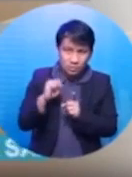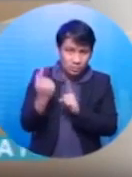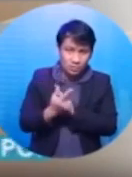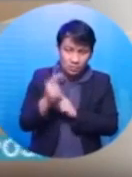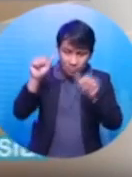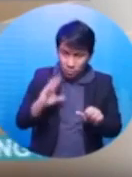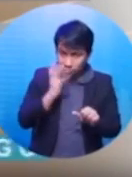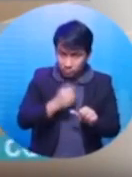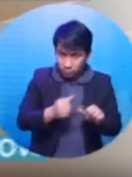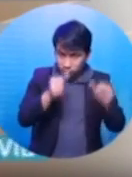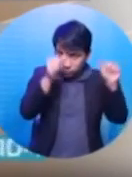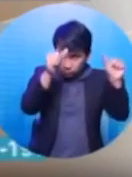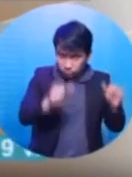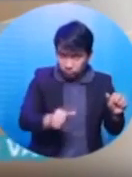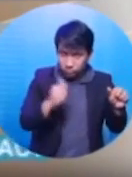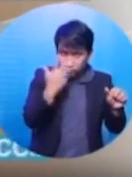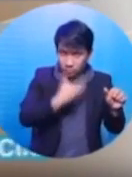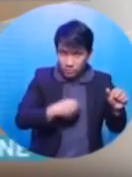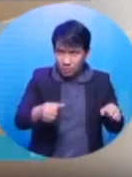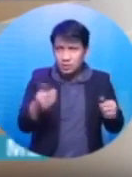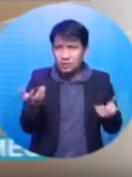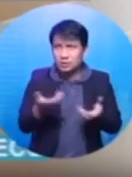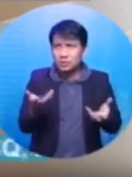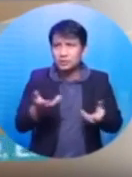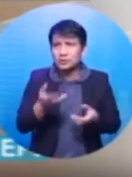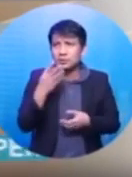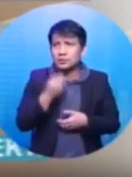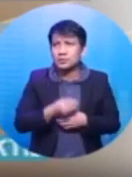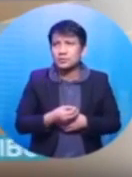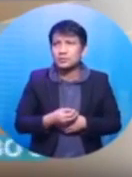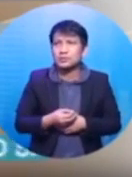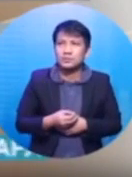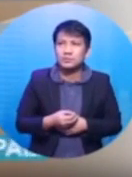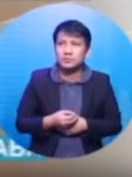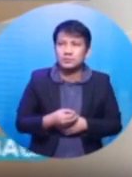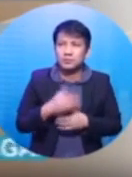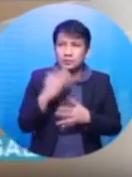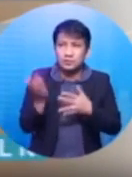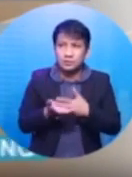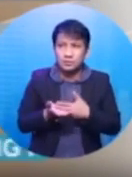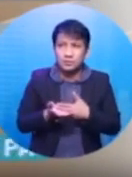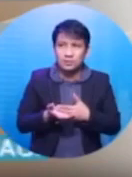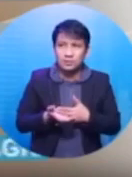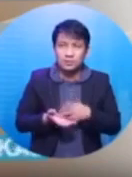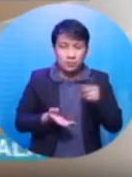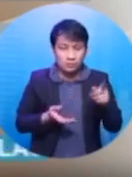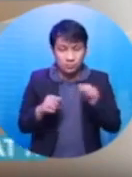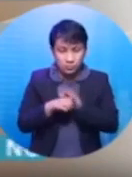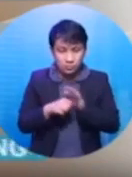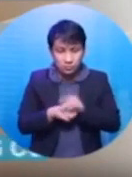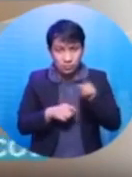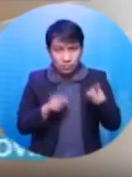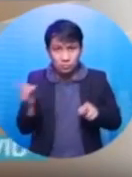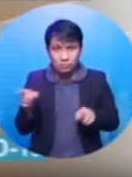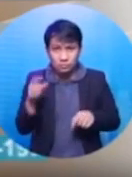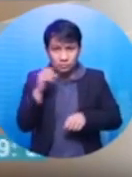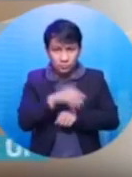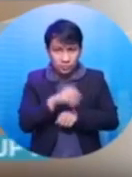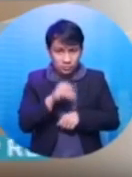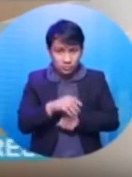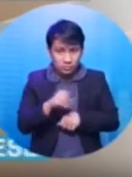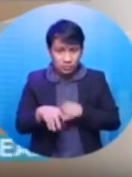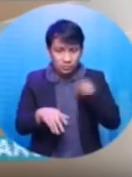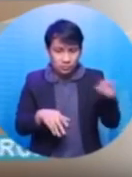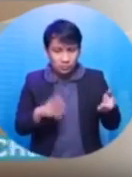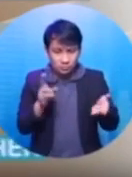talaga. Kung sinong una, whoever draw the first blood, then yung po yung kakasuhan namin. Kunyari, kayo nay, nagsichismis pa rin kayo sa social media,